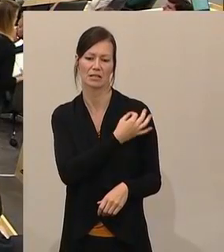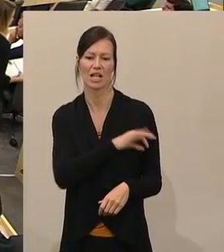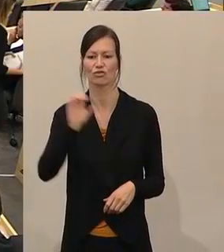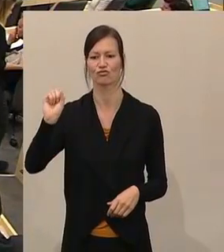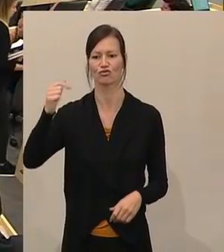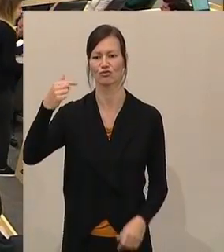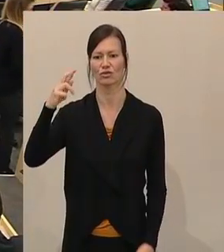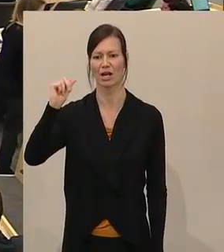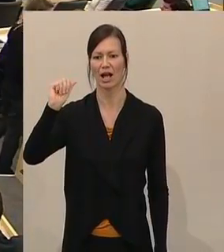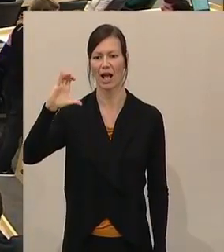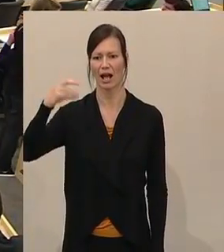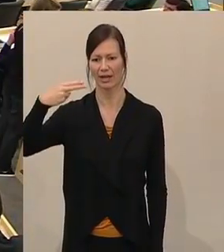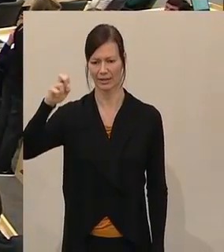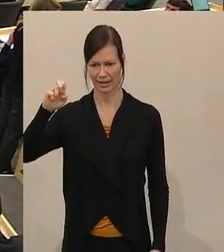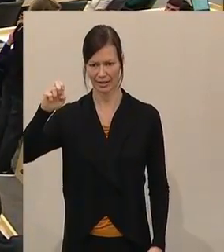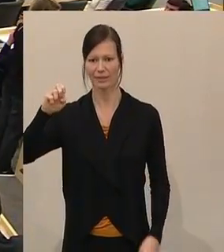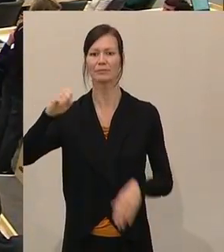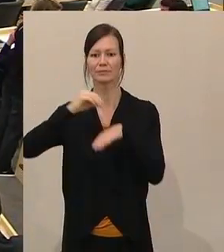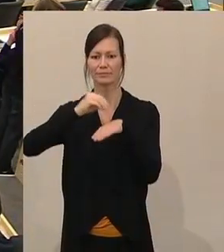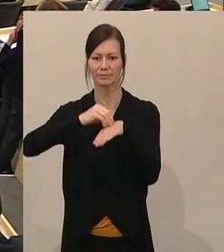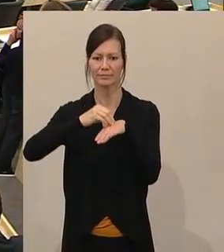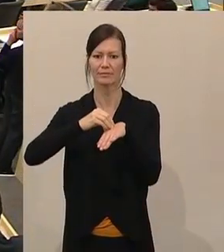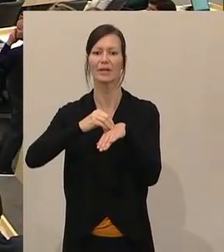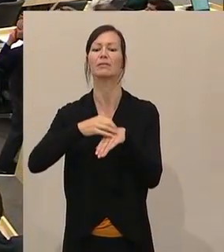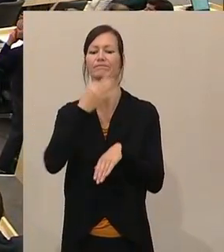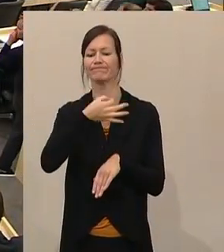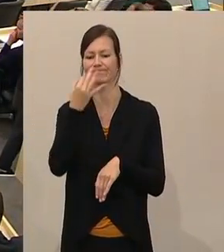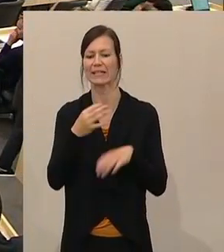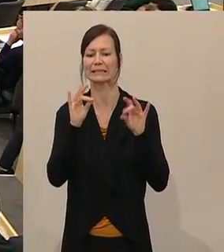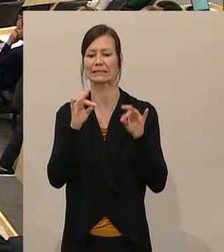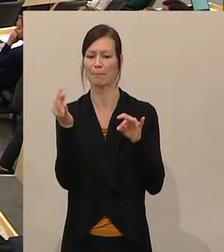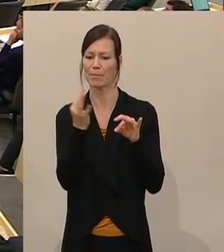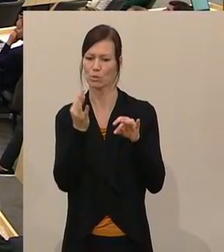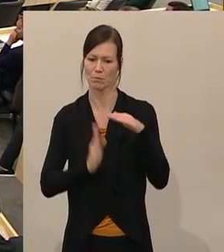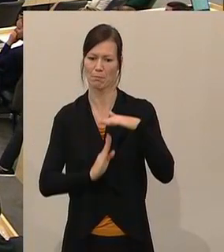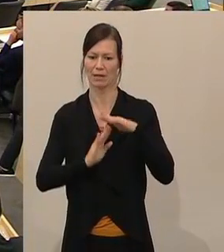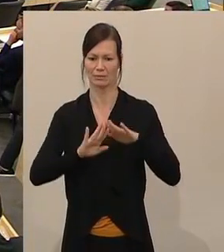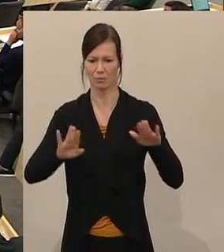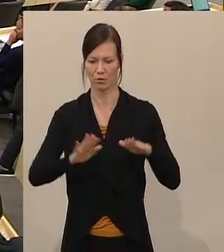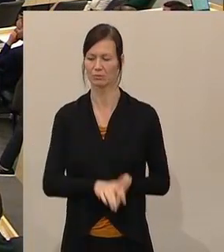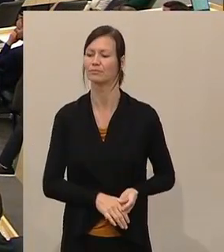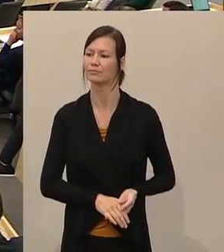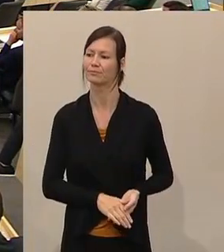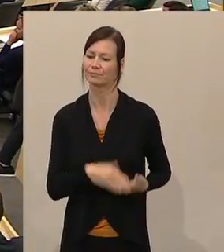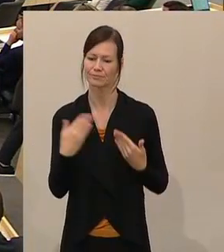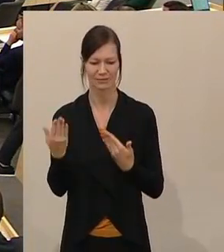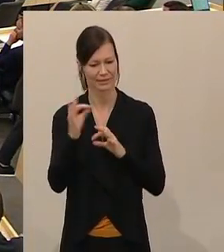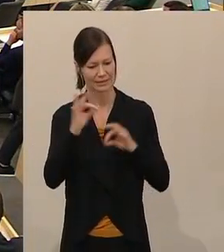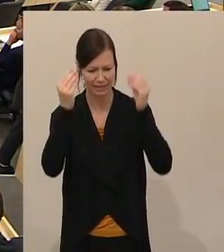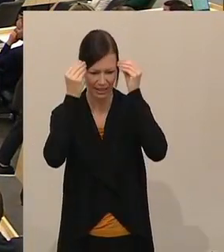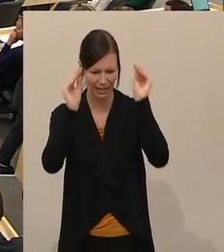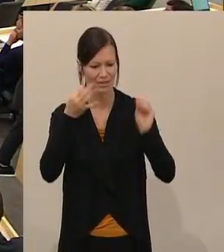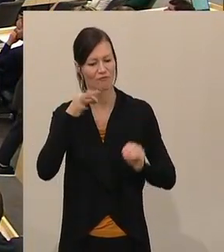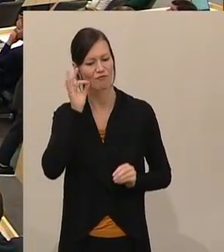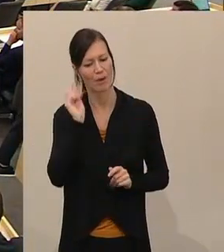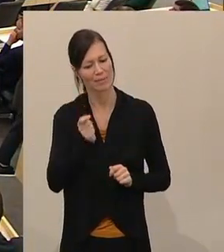Herr Vizekanzler Heinz-Christian Strache hat sich zu Wort gemeldet. Sehr geehrte Frau Präsidentin, meine sehr